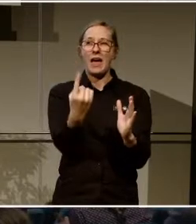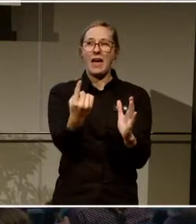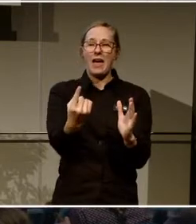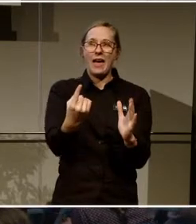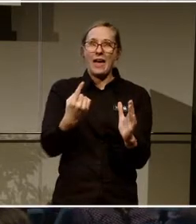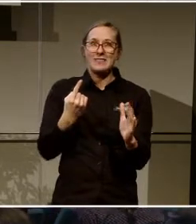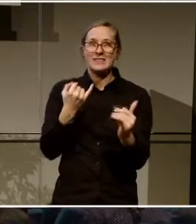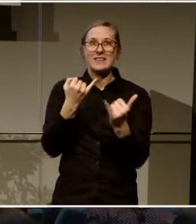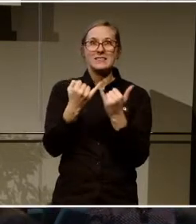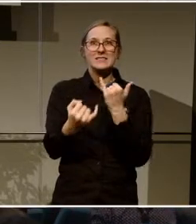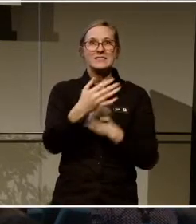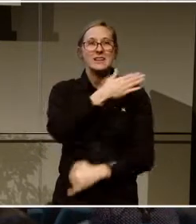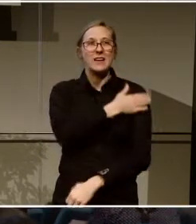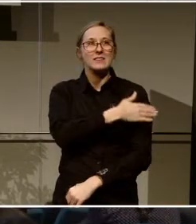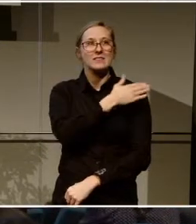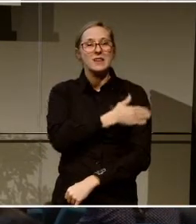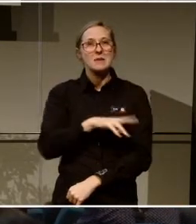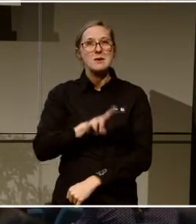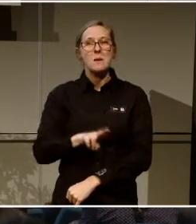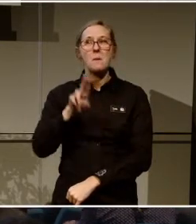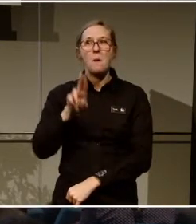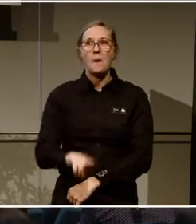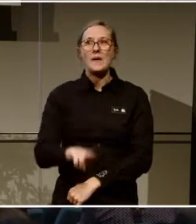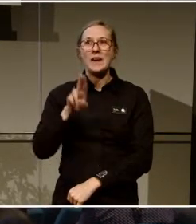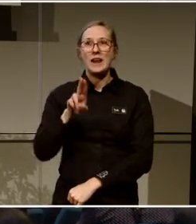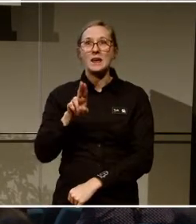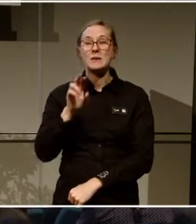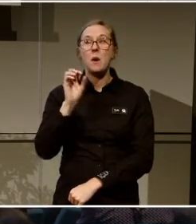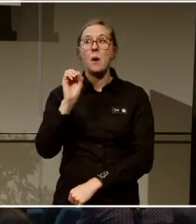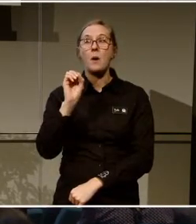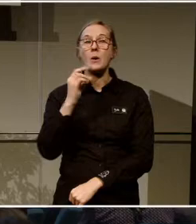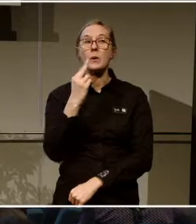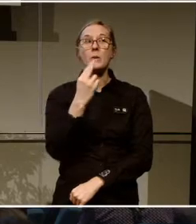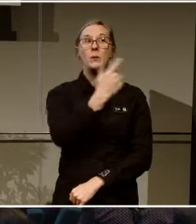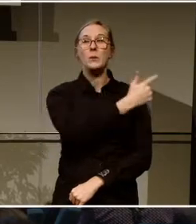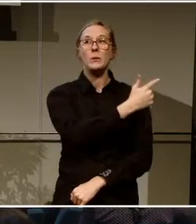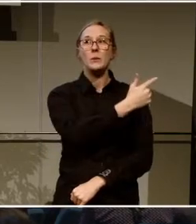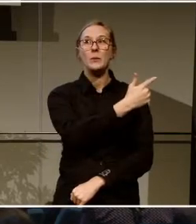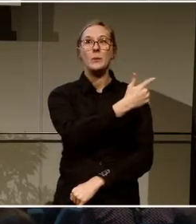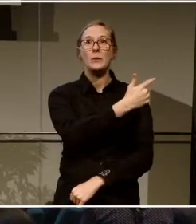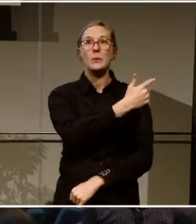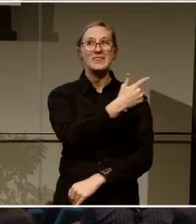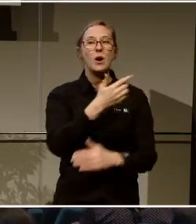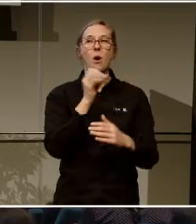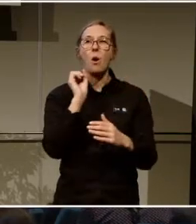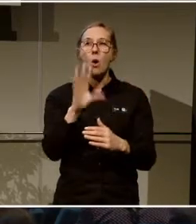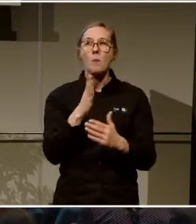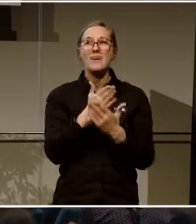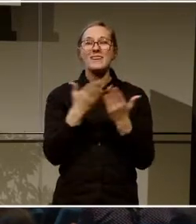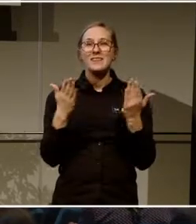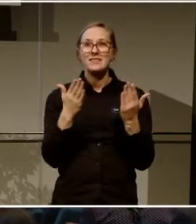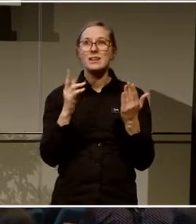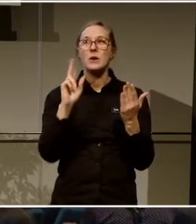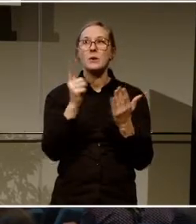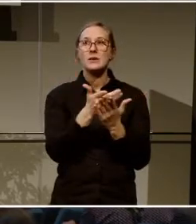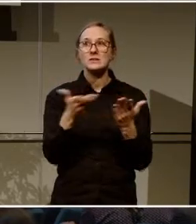av extremt konkret natur. Och det är att när ni lämnar rummet. Om ni inte går ner för trapporna, ner i utställningshallen där vi har gått avan hela dagen. Så